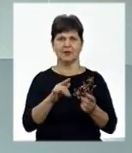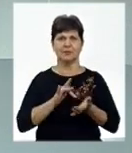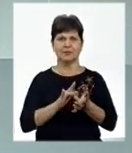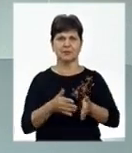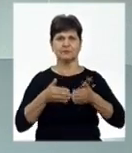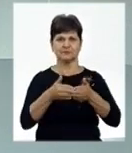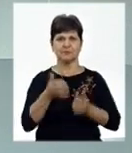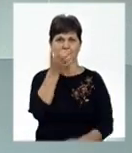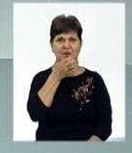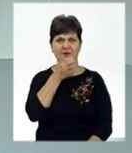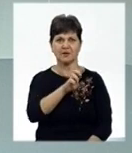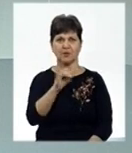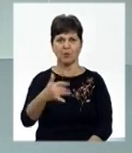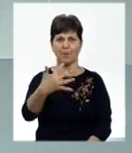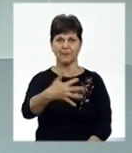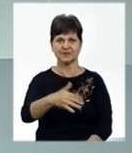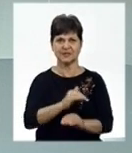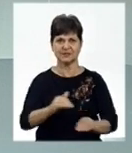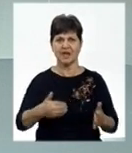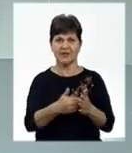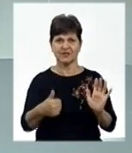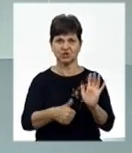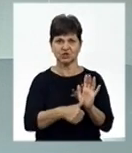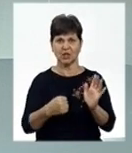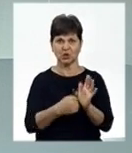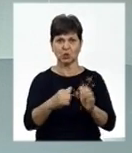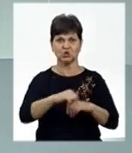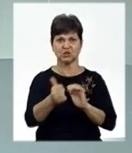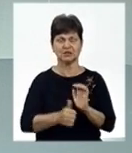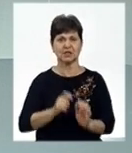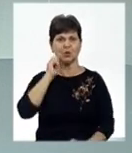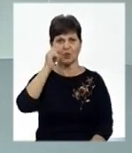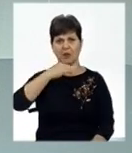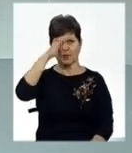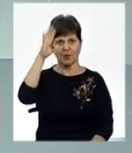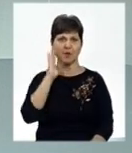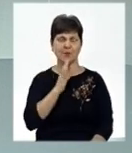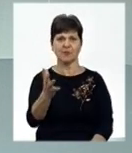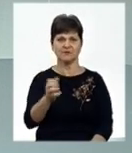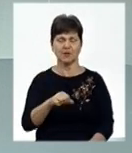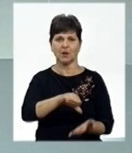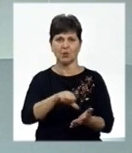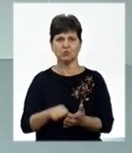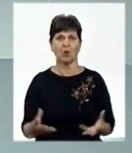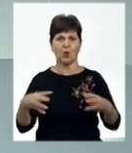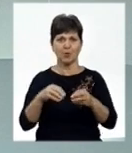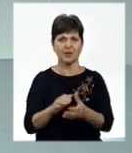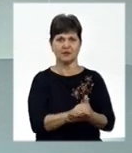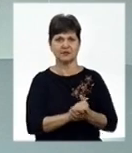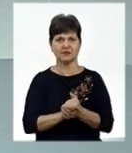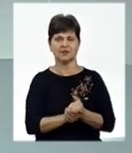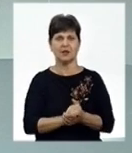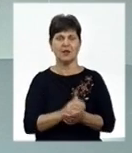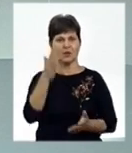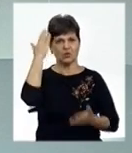Південним Бугом. Для 50 дітей віком від 6 до 16 років, батьки, яких брали участь в операції об'єднаних сил, організували